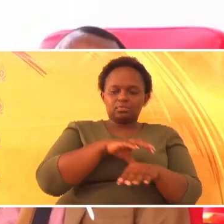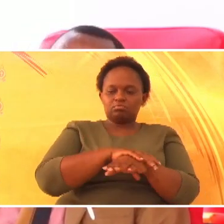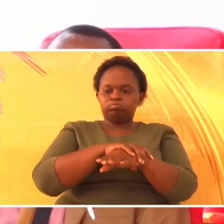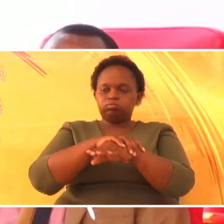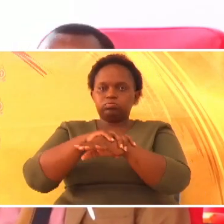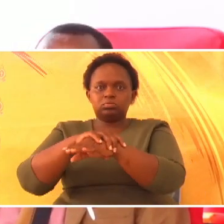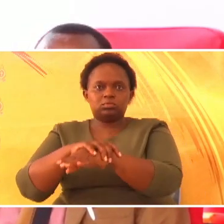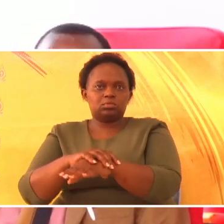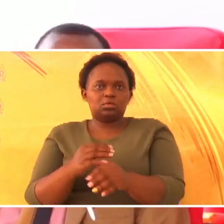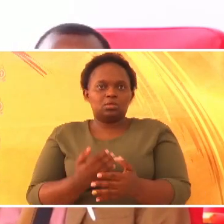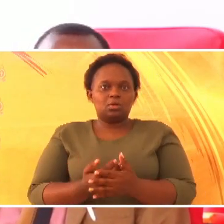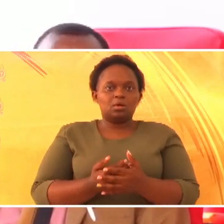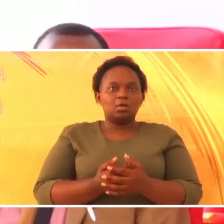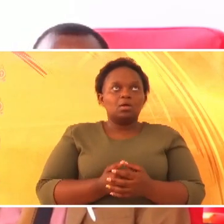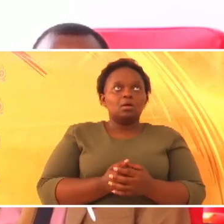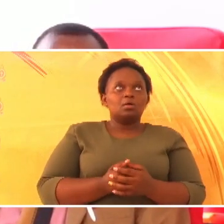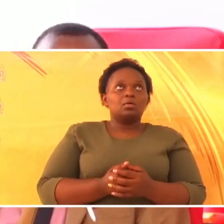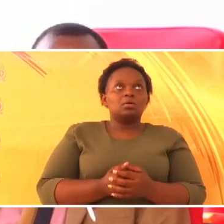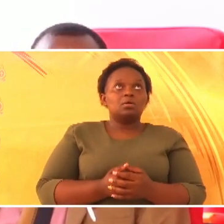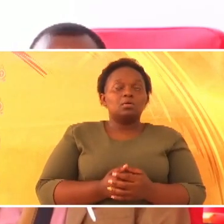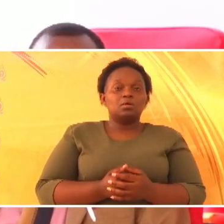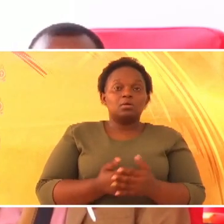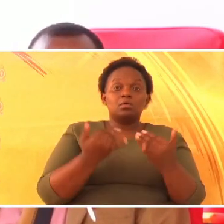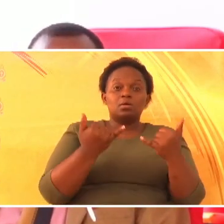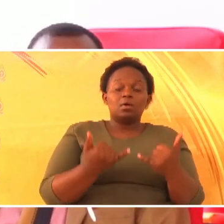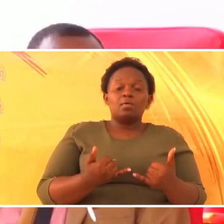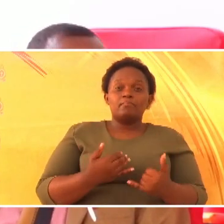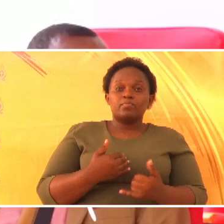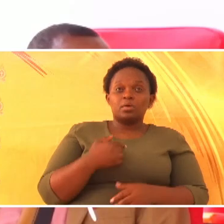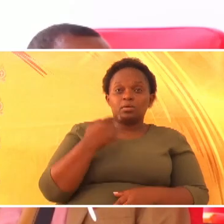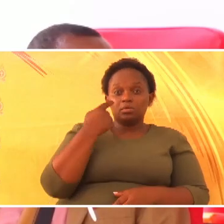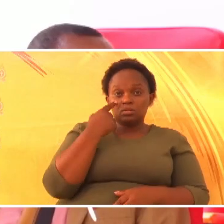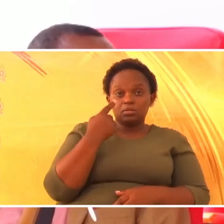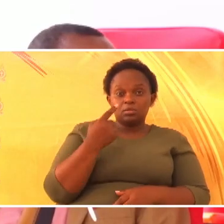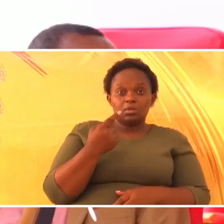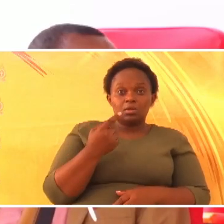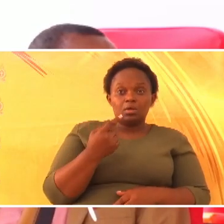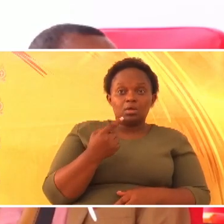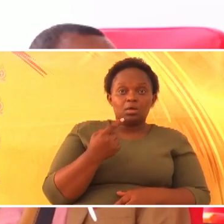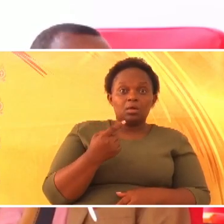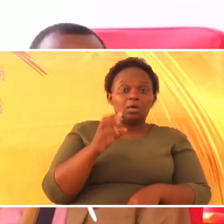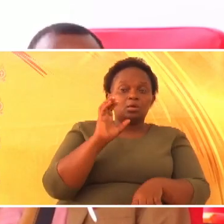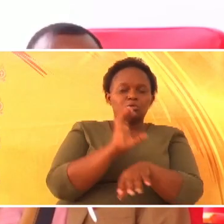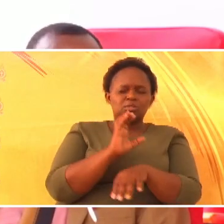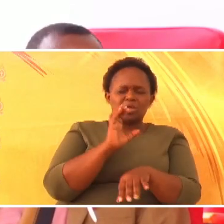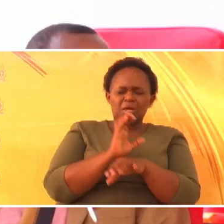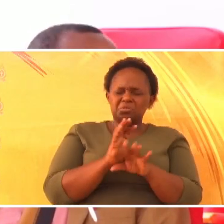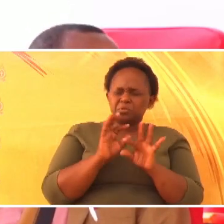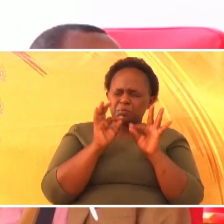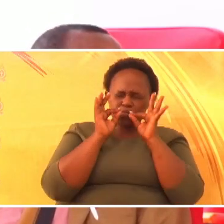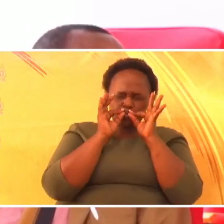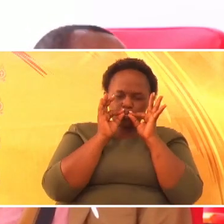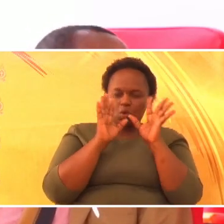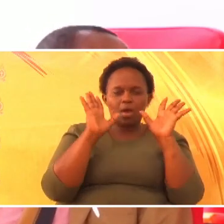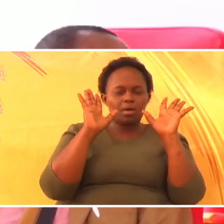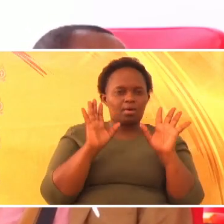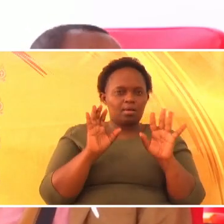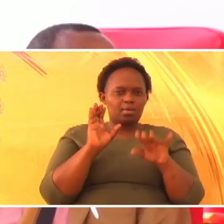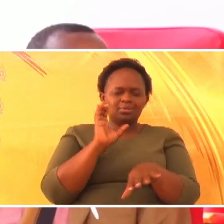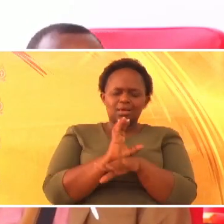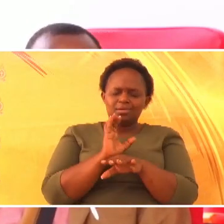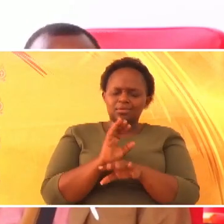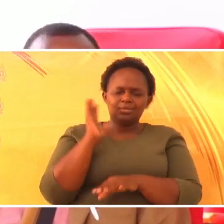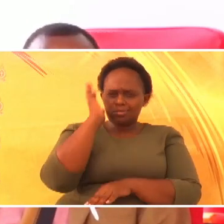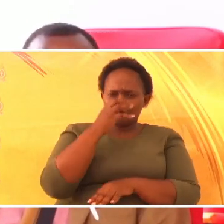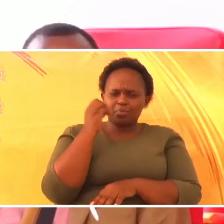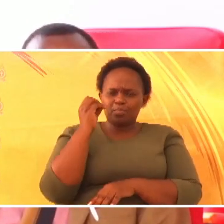Sasa naona, umetengeneza kanisa, limekua, kabisa, kabisa, ni kanisa nzuri kwa